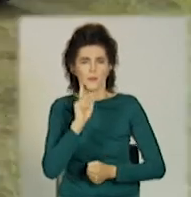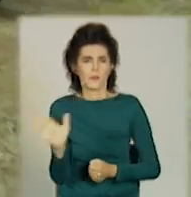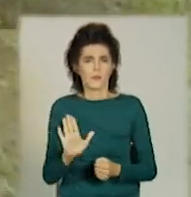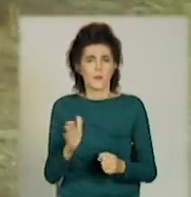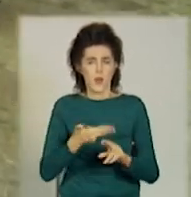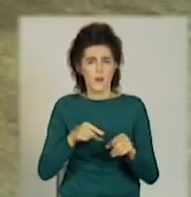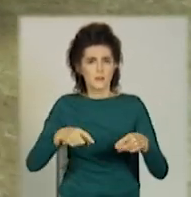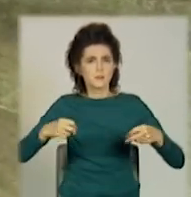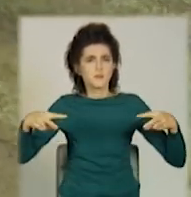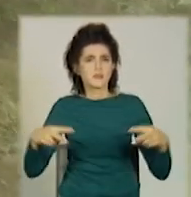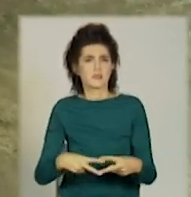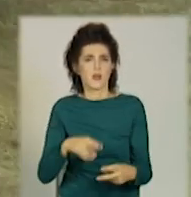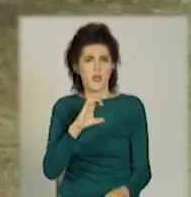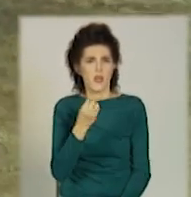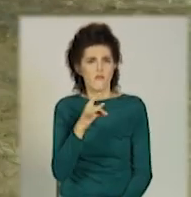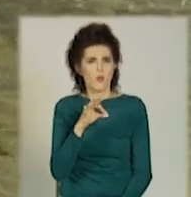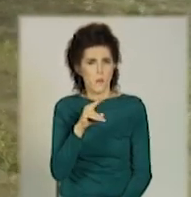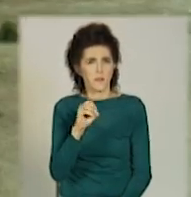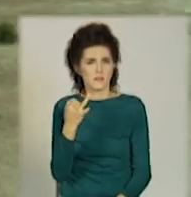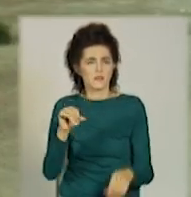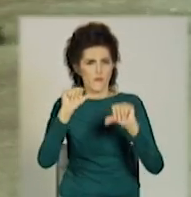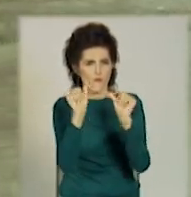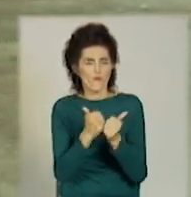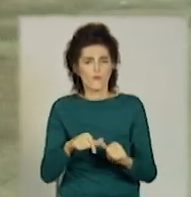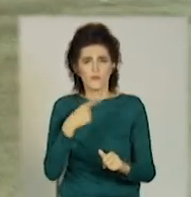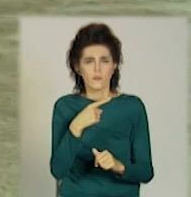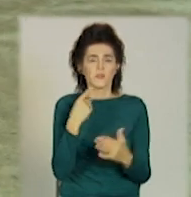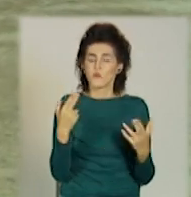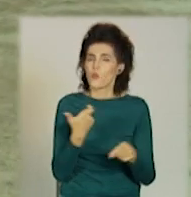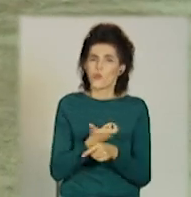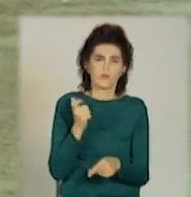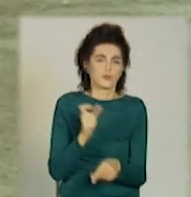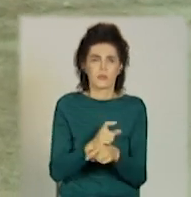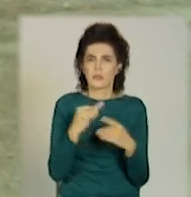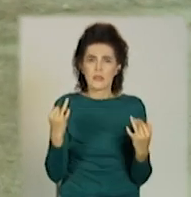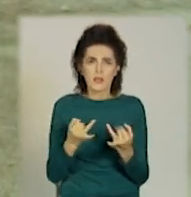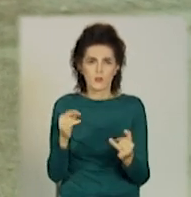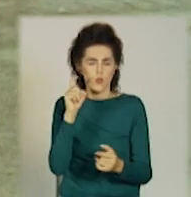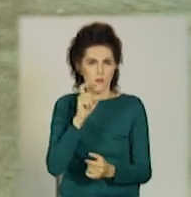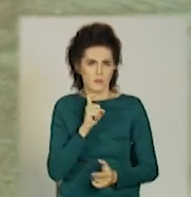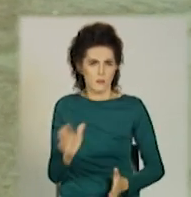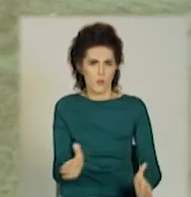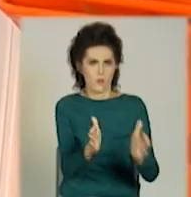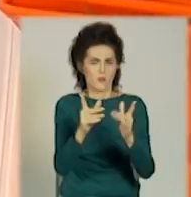неонатальні автівки європейського зразка та реанімобілі витримують випробування українськими дорогами.